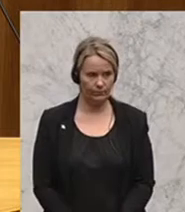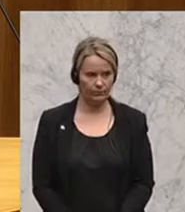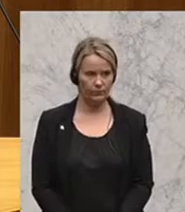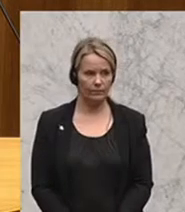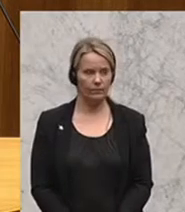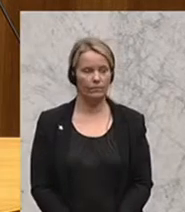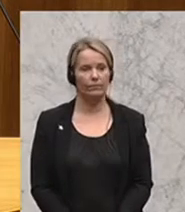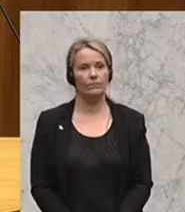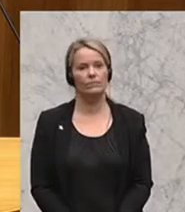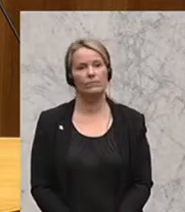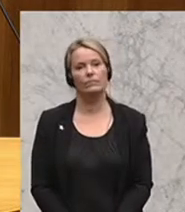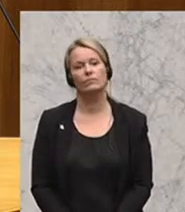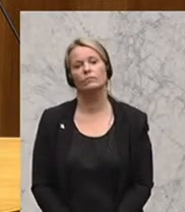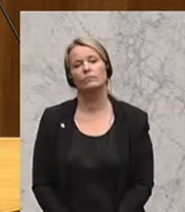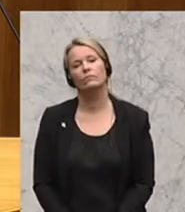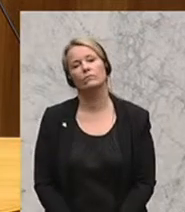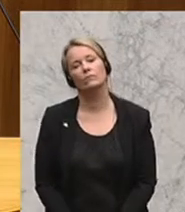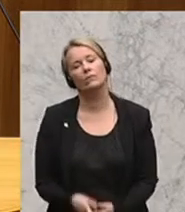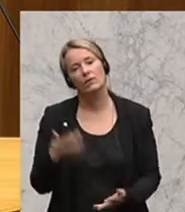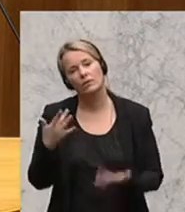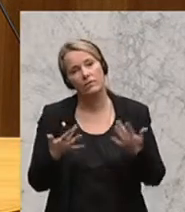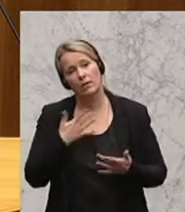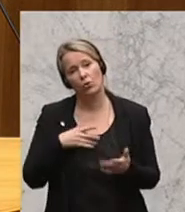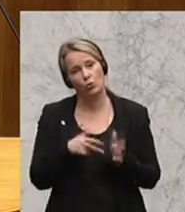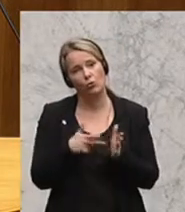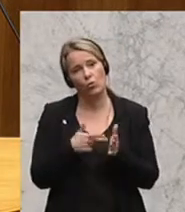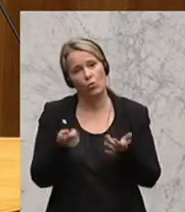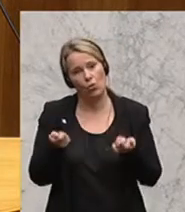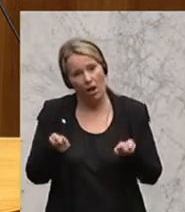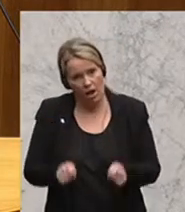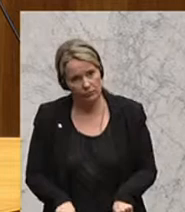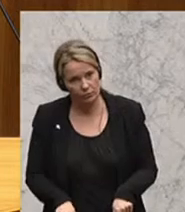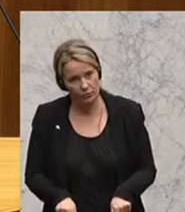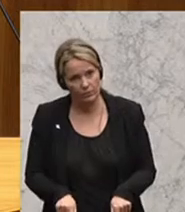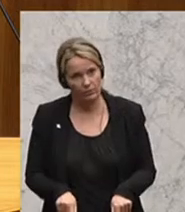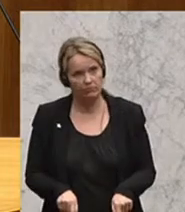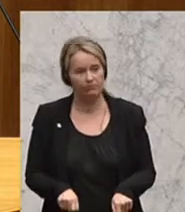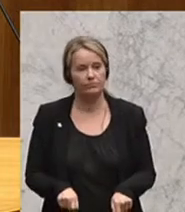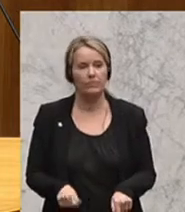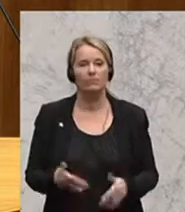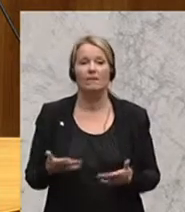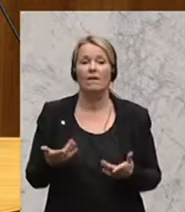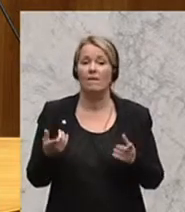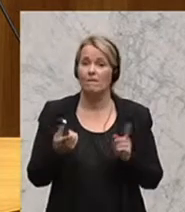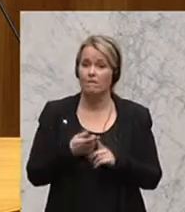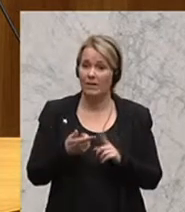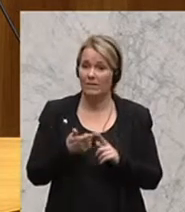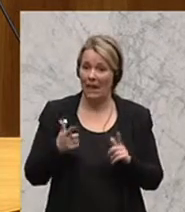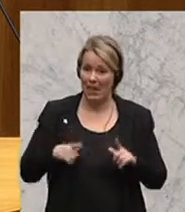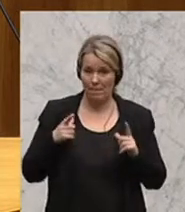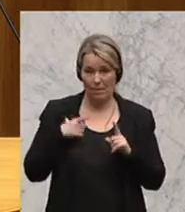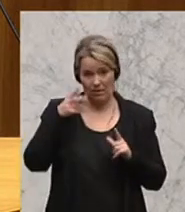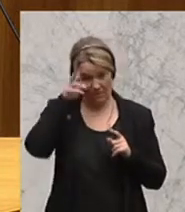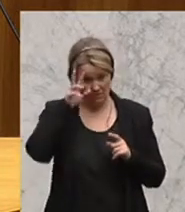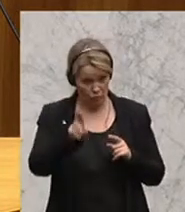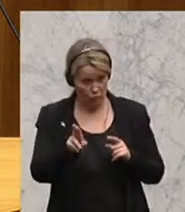Und ich möchte vielleicht abschließend sagen, wenn wir diese Würde des Lebens,